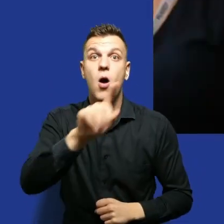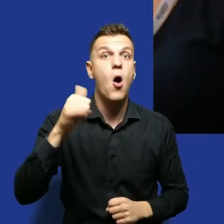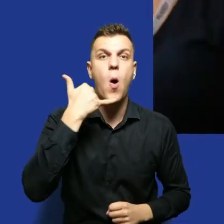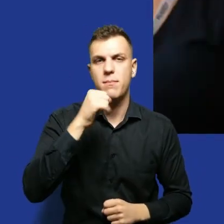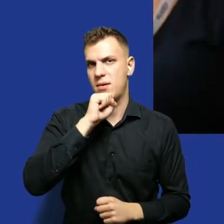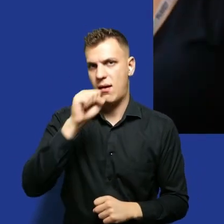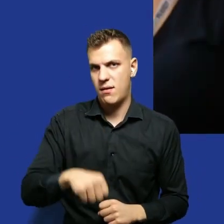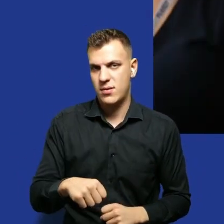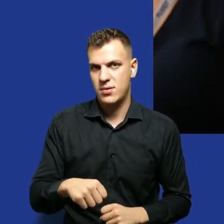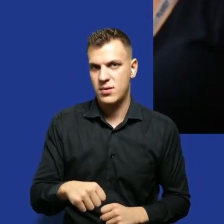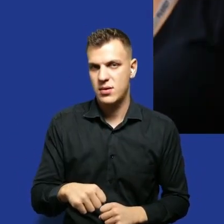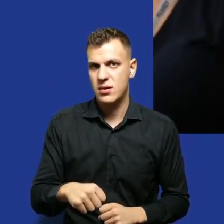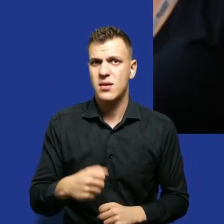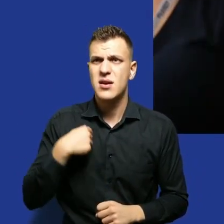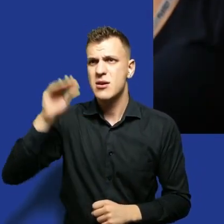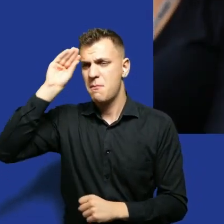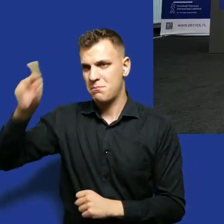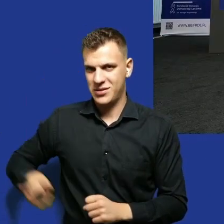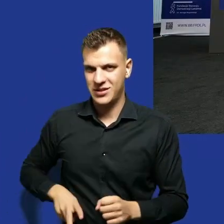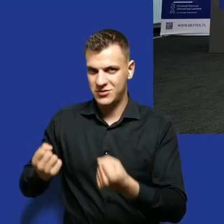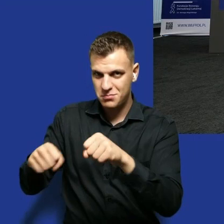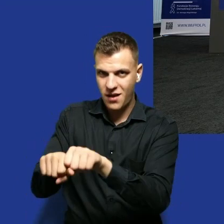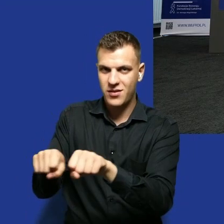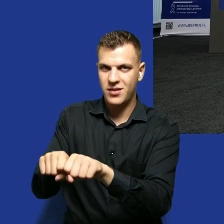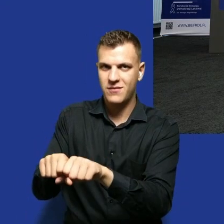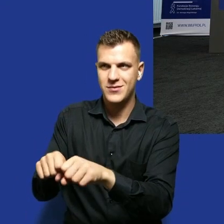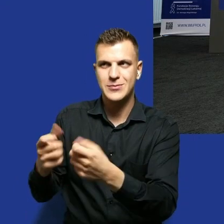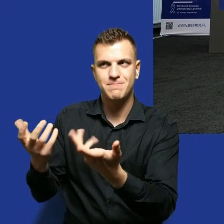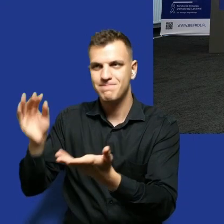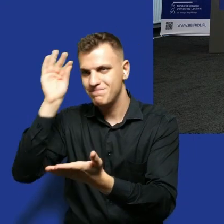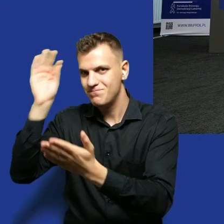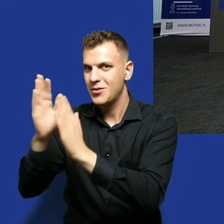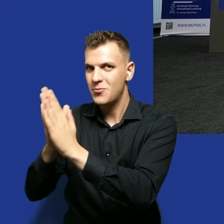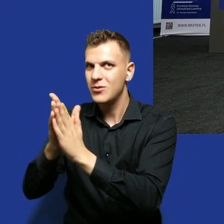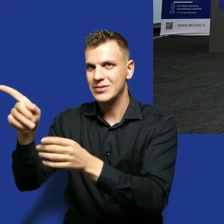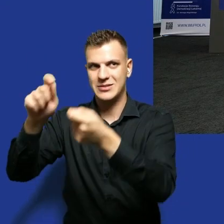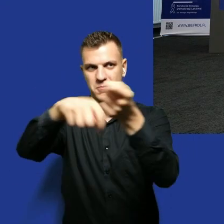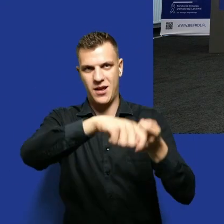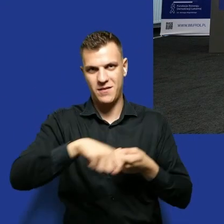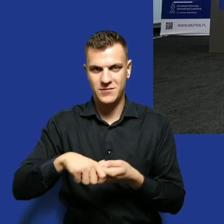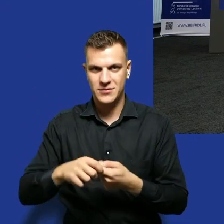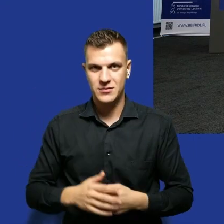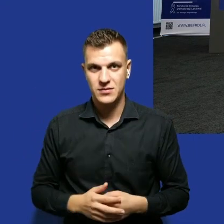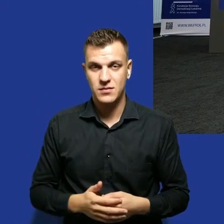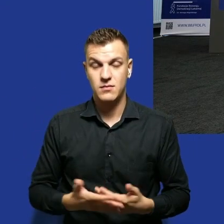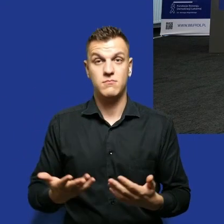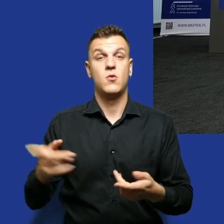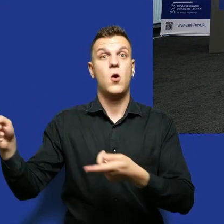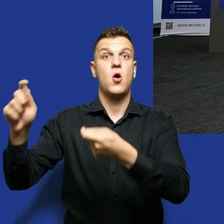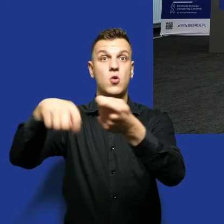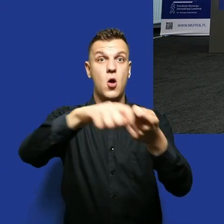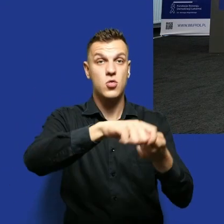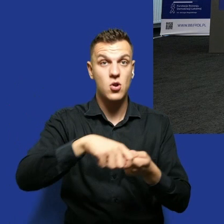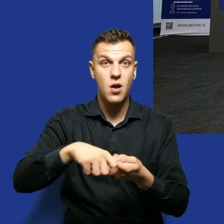nie odbierał zgłosiłam się do Ministerstwa Sprawiedliwości z prośbą o to żeby to skontrolowali pojawiła się kontrola